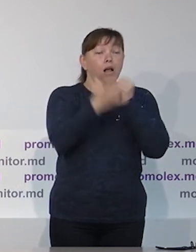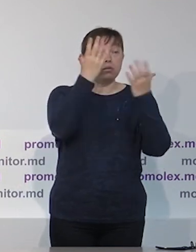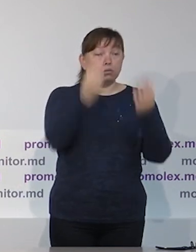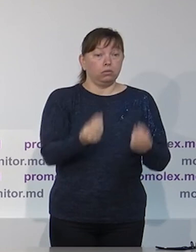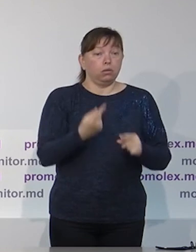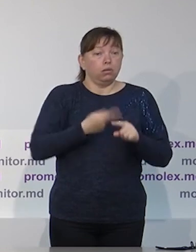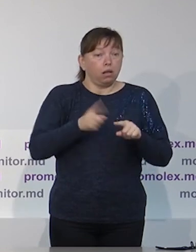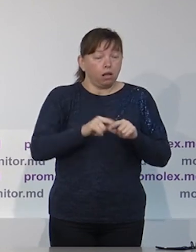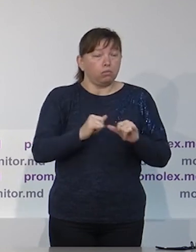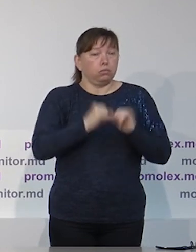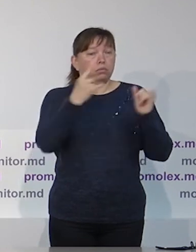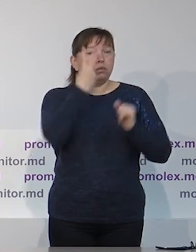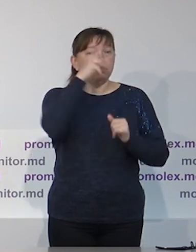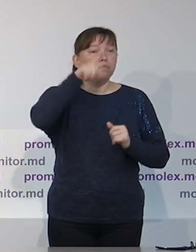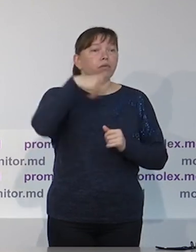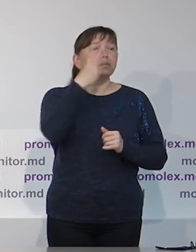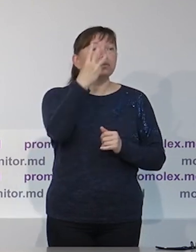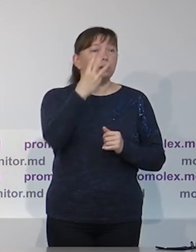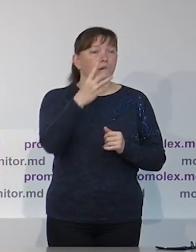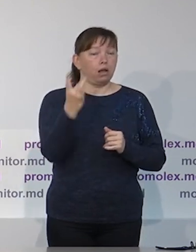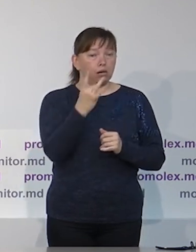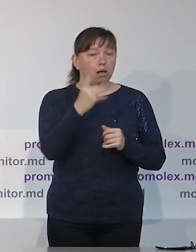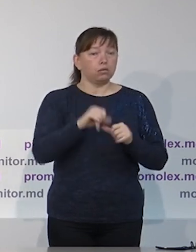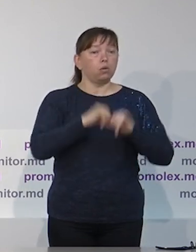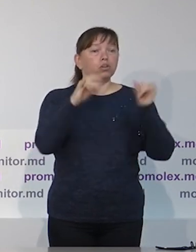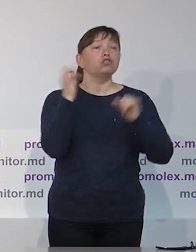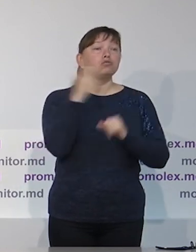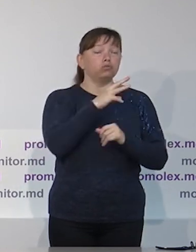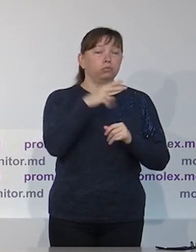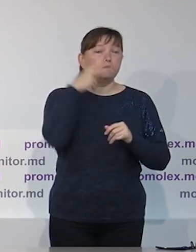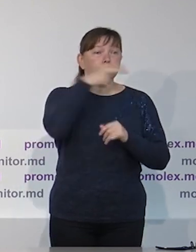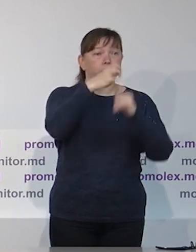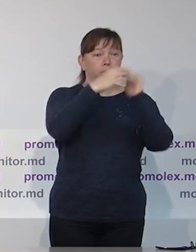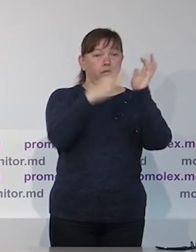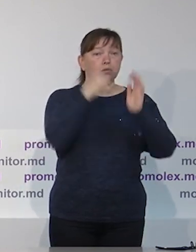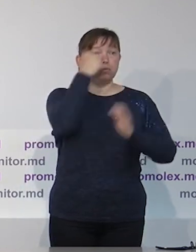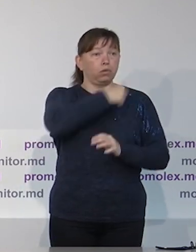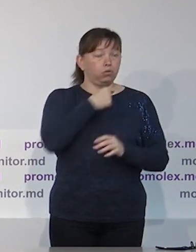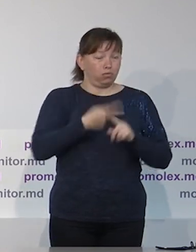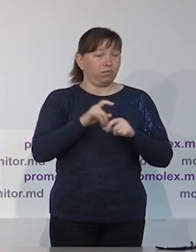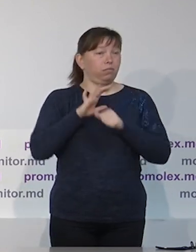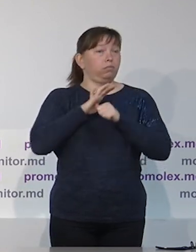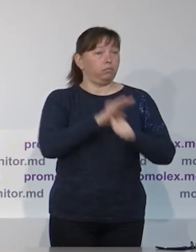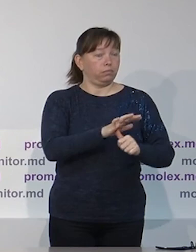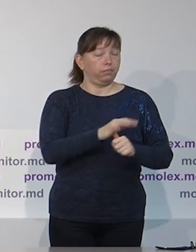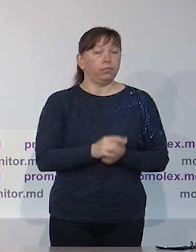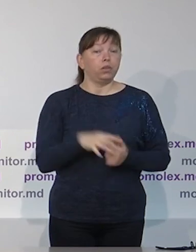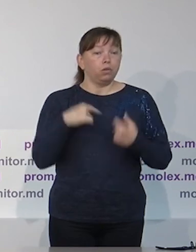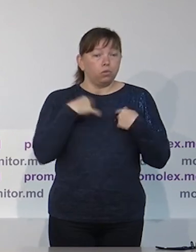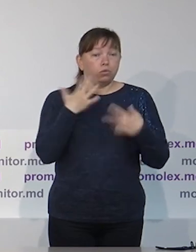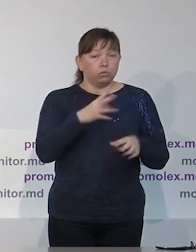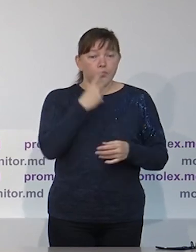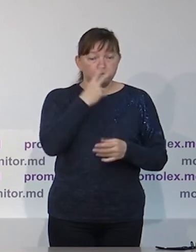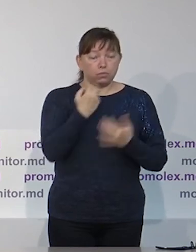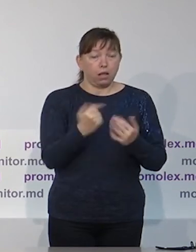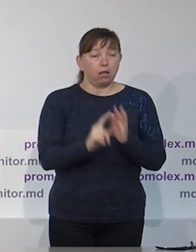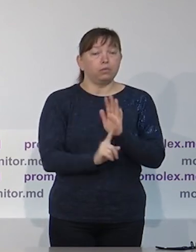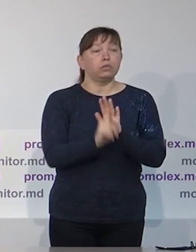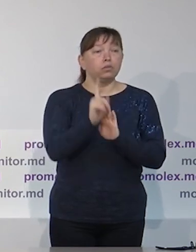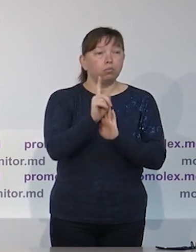на президентских выборах в 2020 году мы отмечали в среднем 4,9